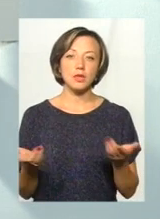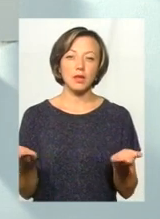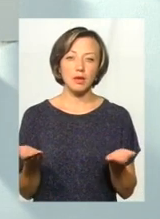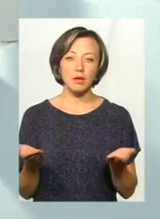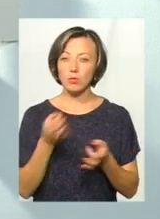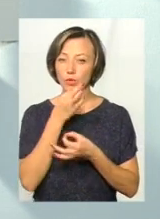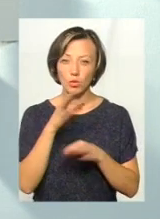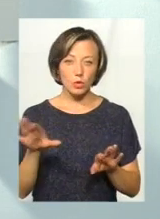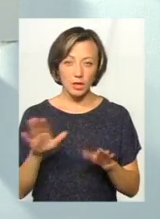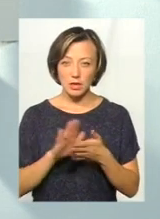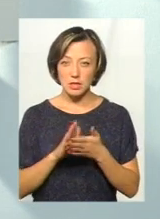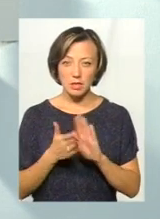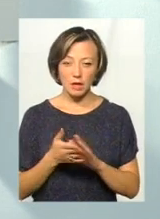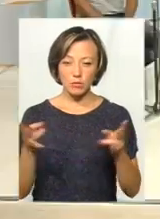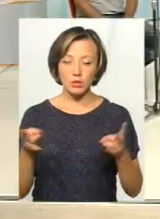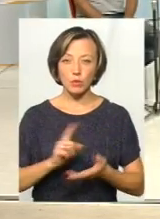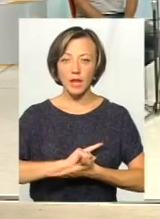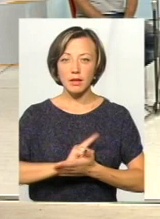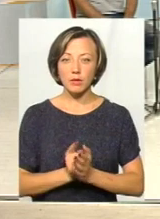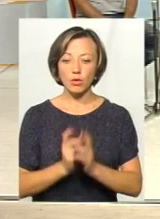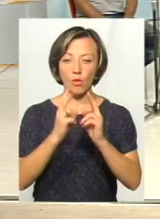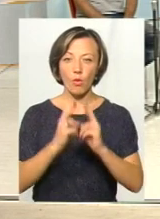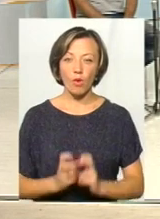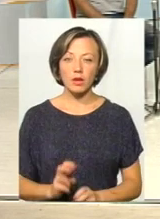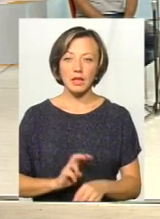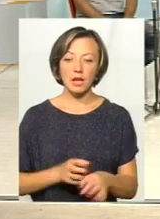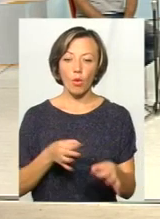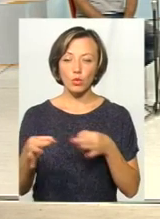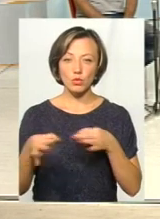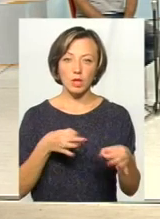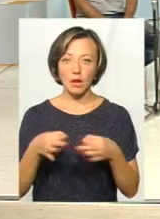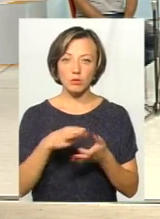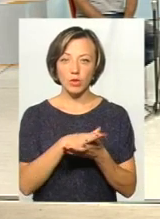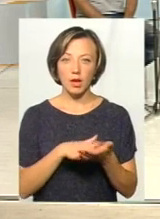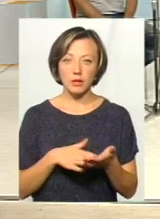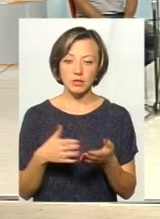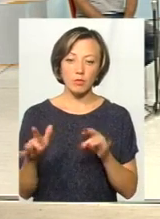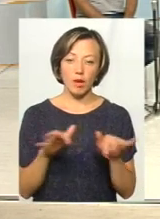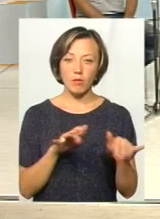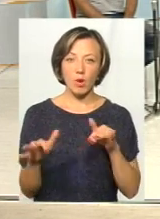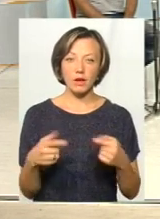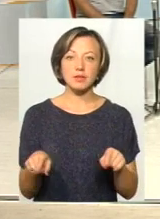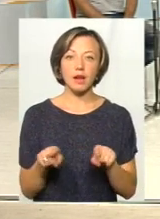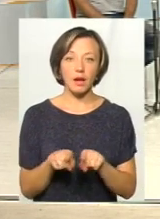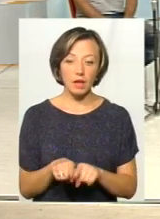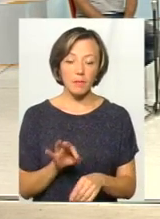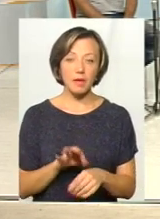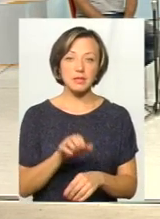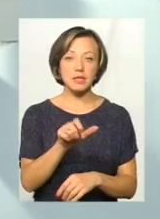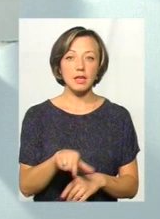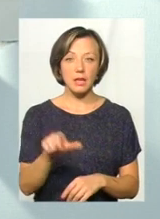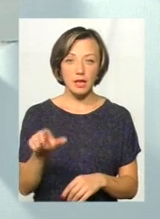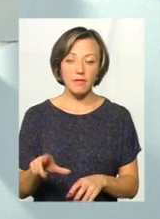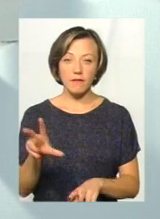-який інший стан, який потребує термінового огляду лікаря, консультації чи подальших, можливо, маніпуляцій. Для таких пацієнтів